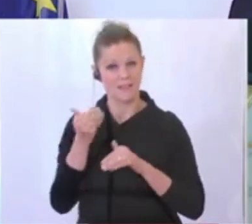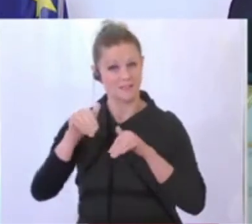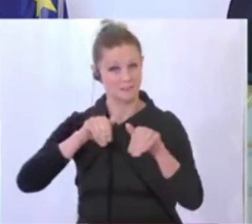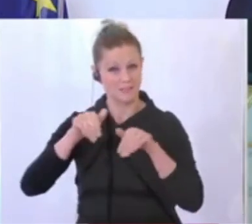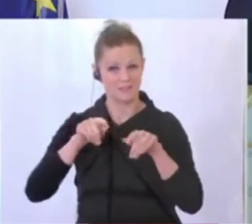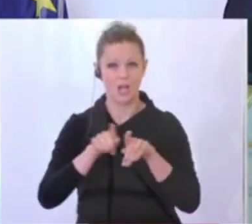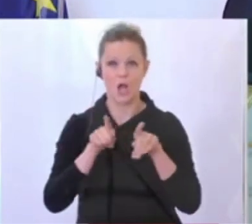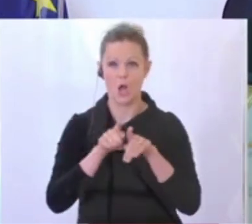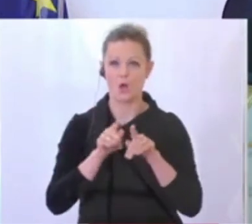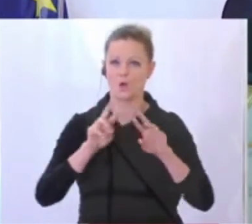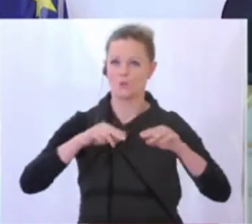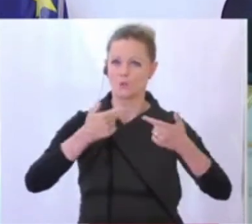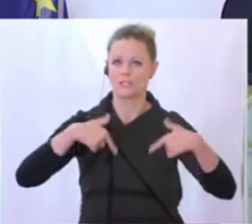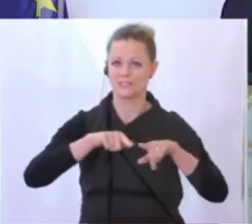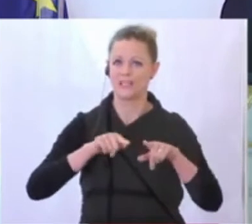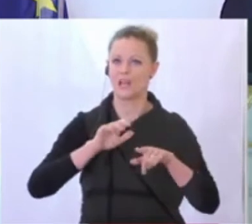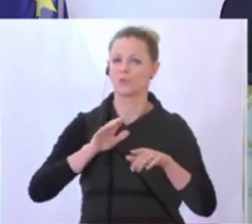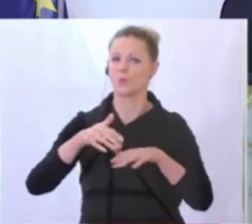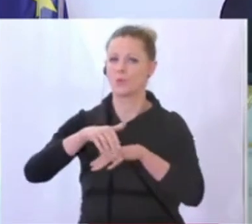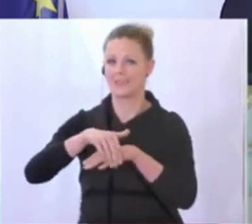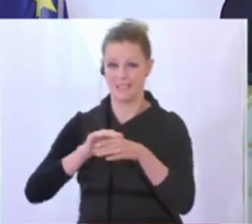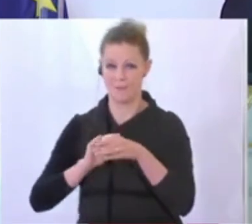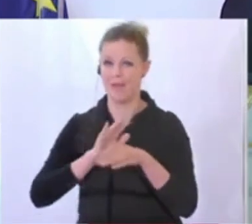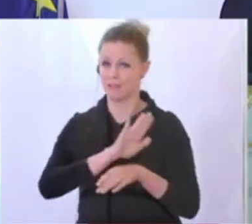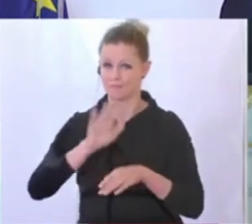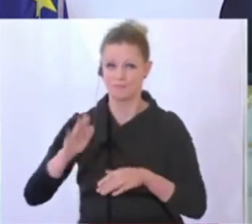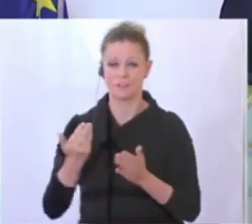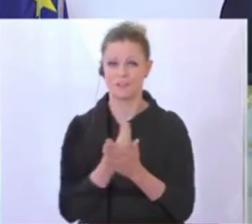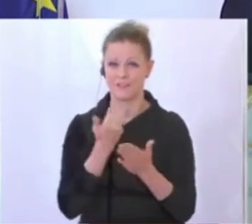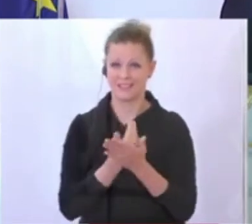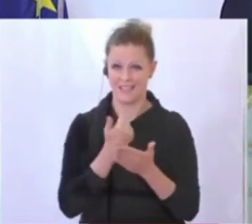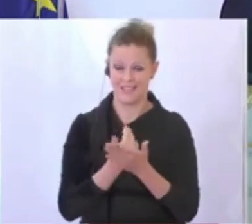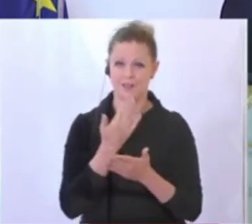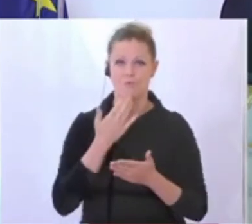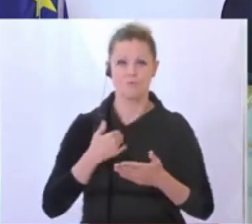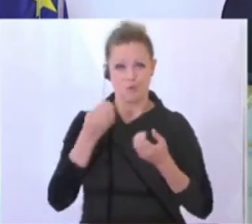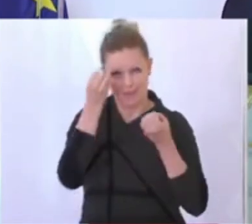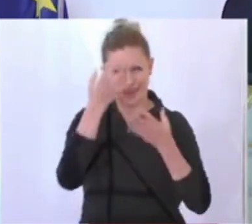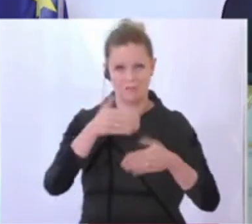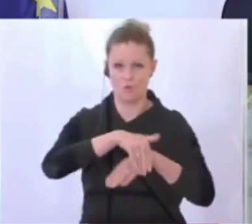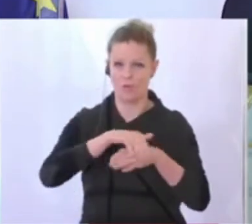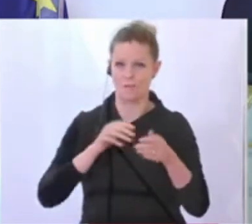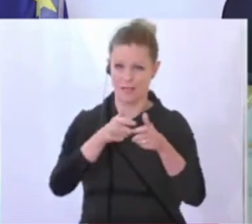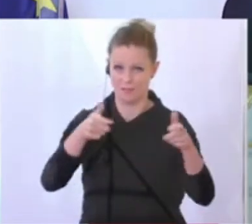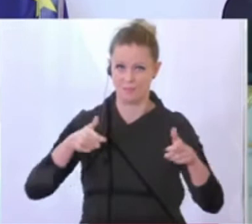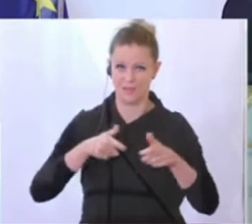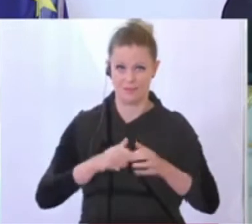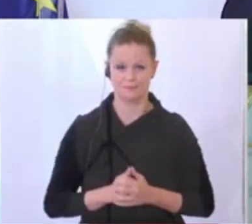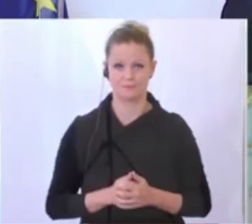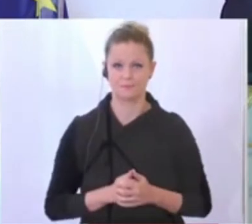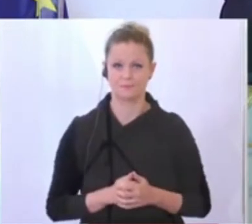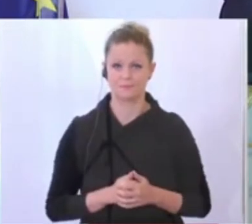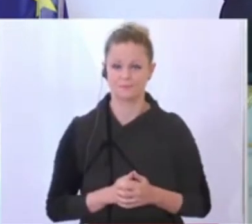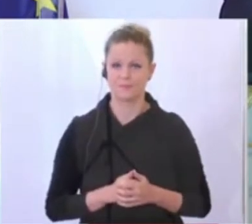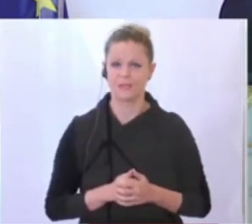Vertretern der Bundesländer und der Gemeinden über das Gemeindepaket informieren. Sie wissen, sehr geehrte Damen und Herren, wir